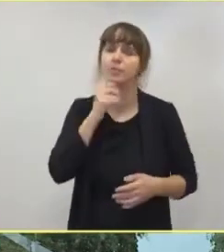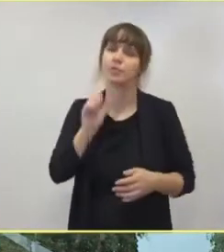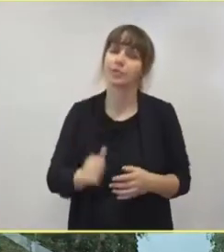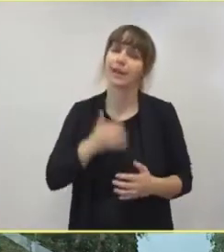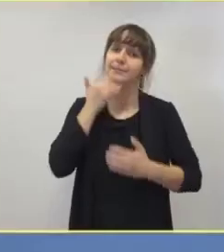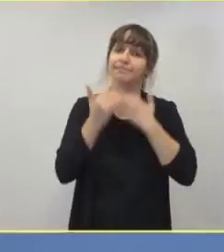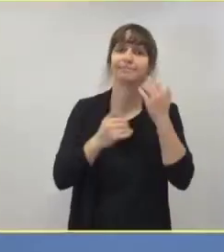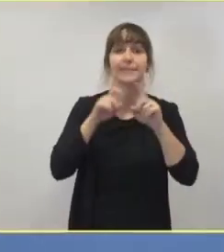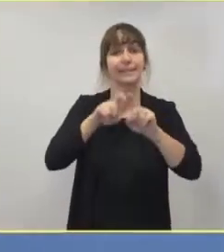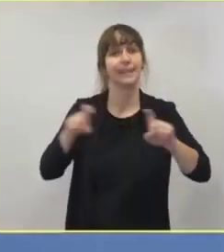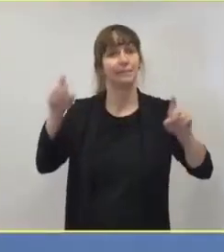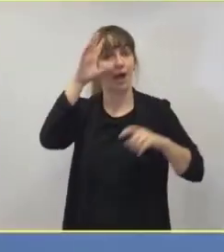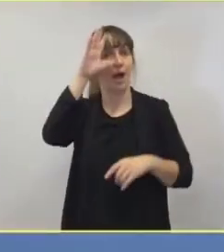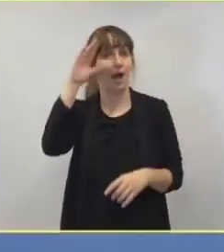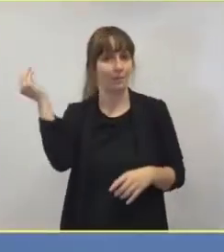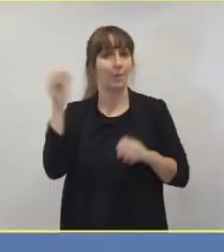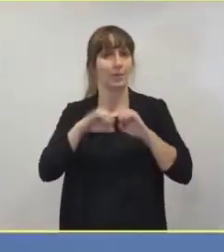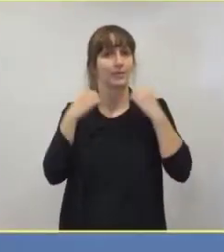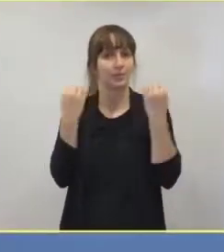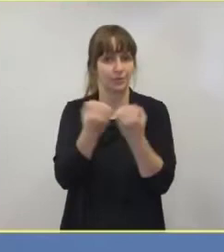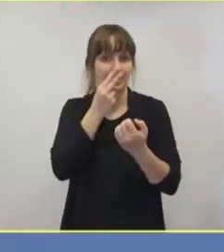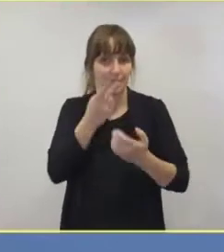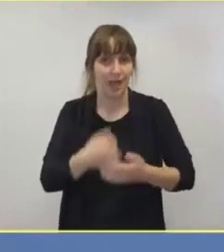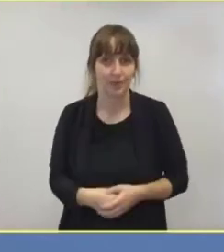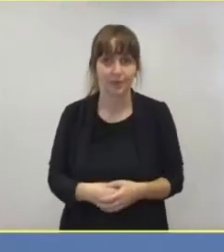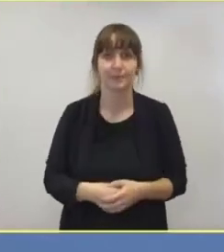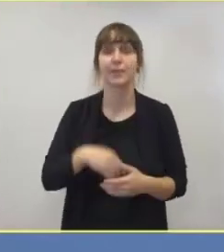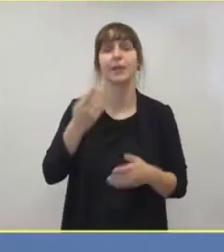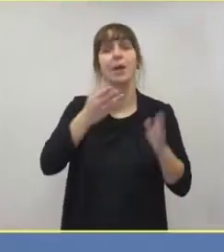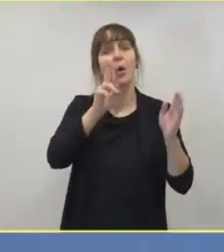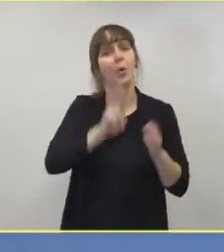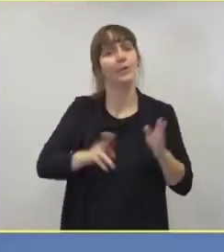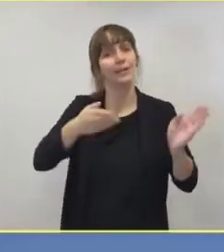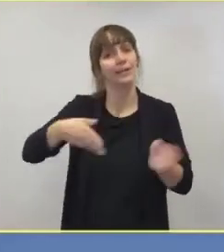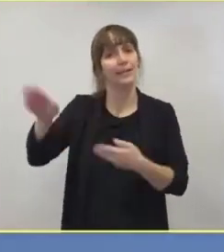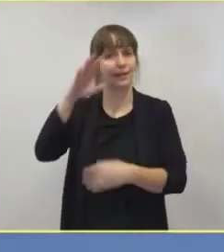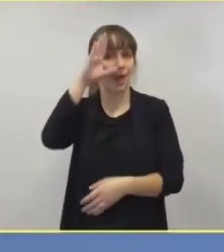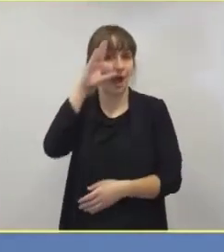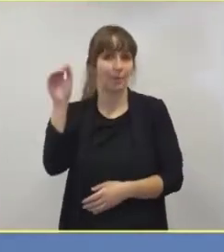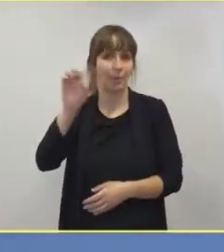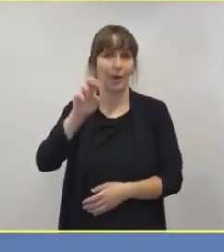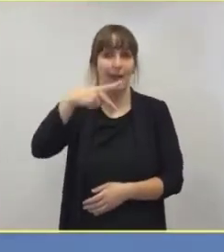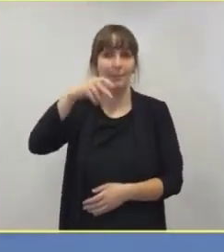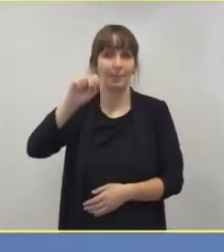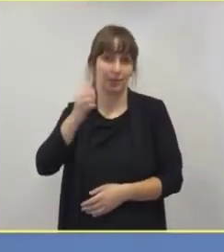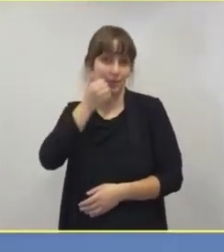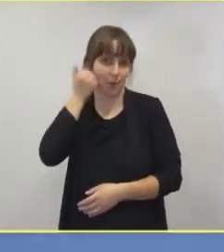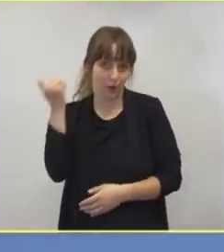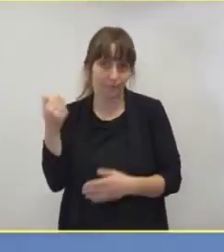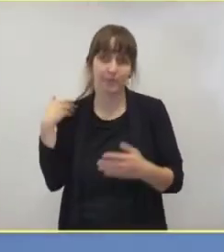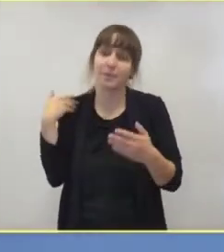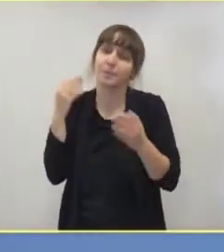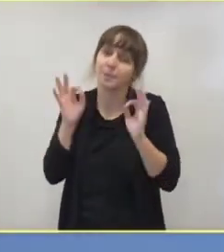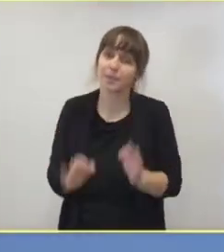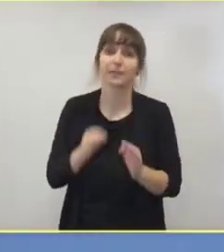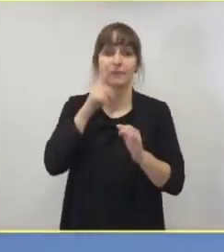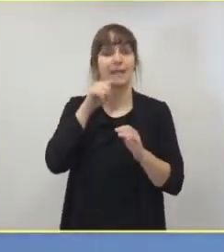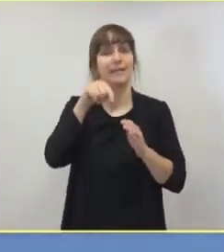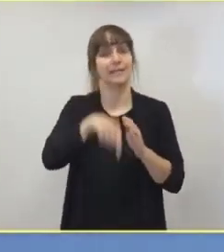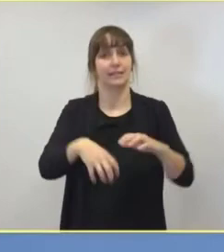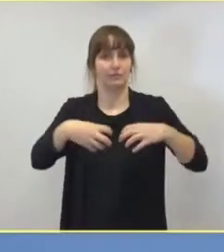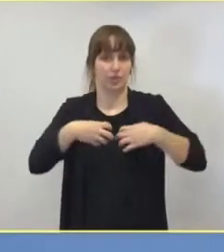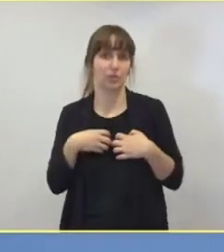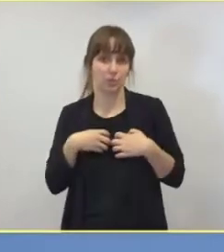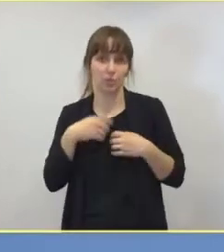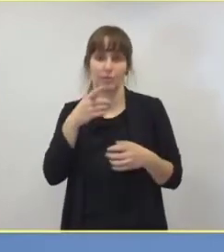berichten. Wir betreuen am Universitätsklinikum Hamburg-Eppendorf momentan nur fünf Patienten auf der Intensivstation. Davon sind vier